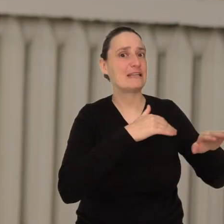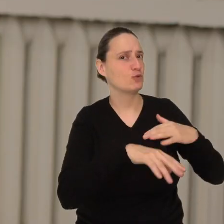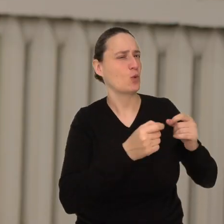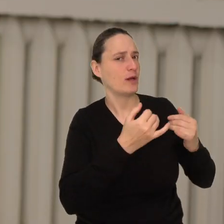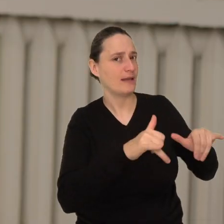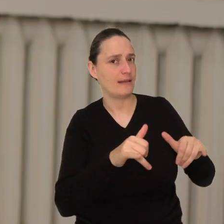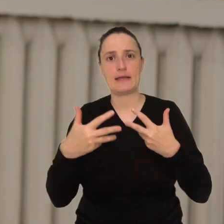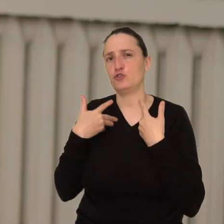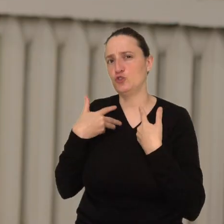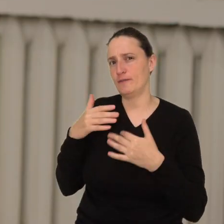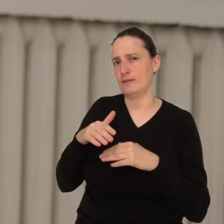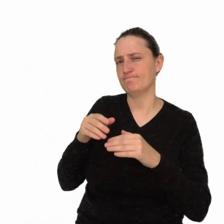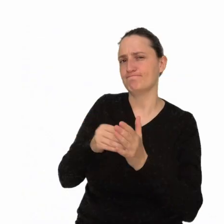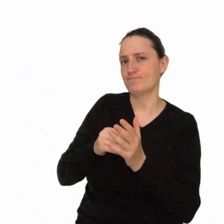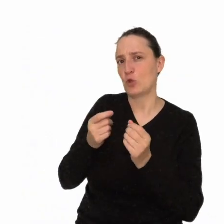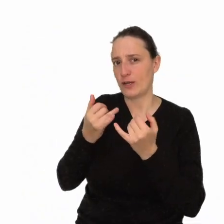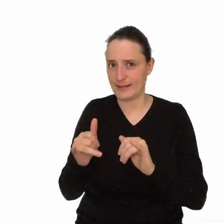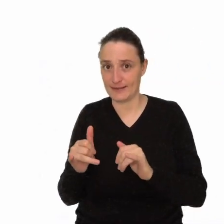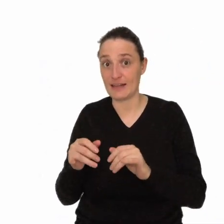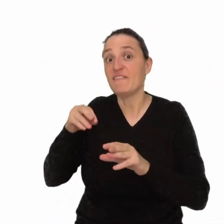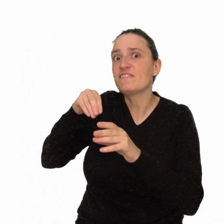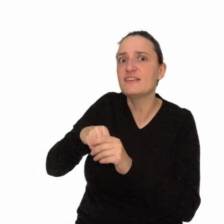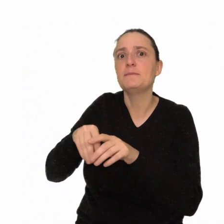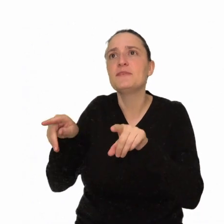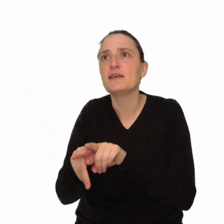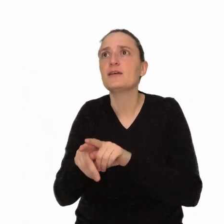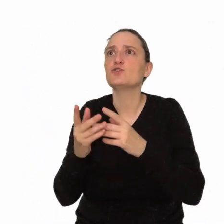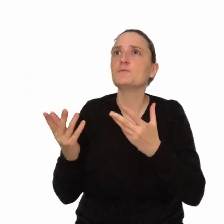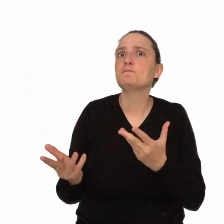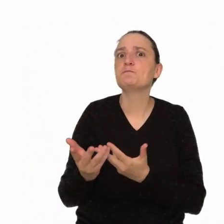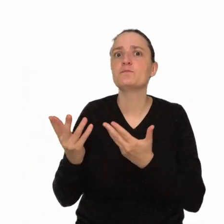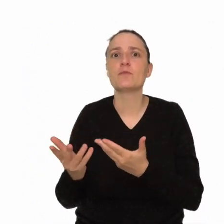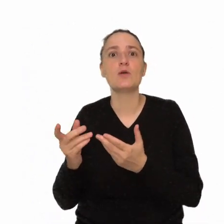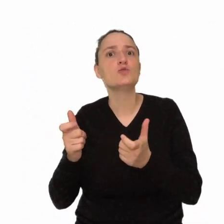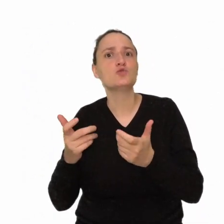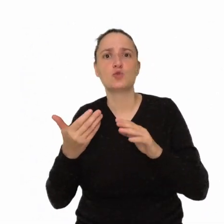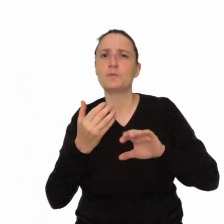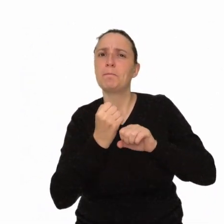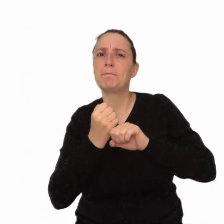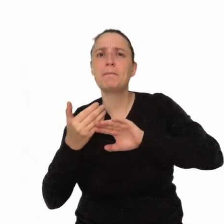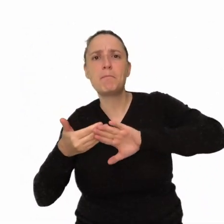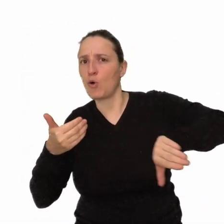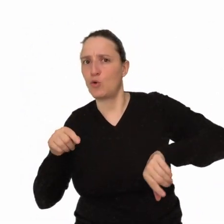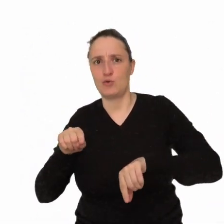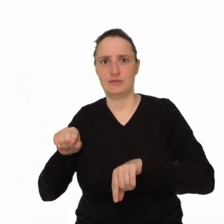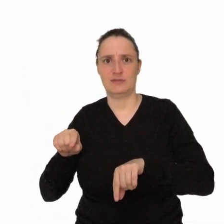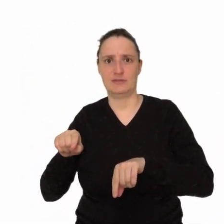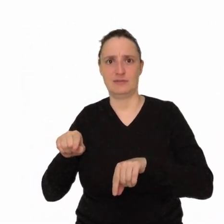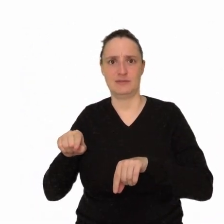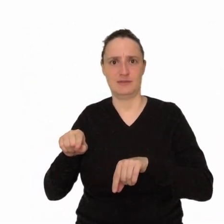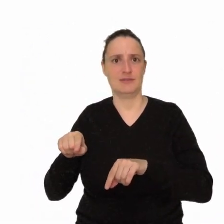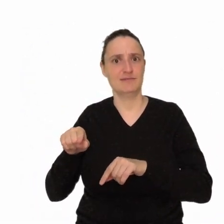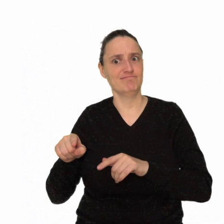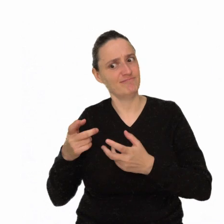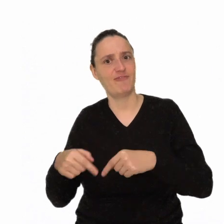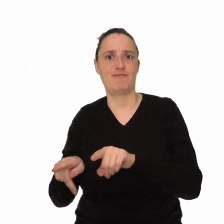można poddać analizie także te czynności, które były wykonywane poza aktywnością